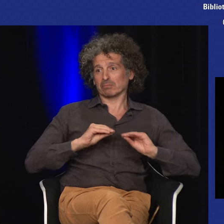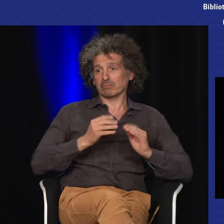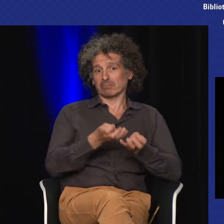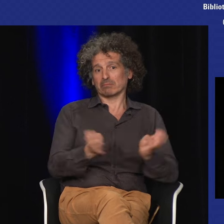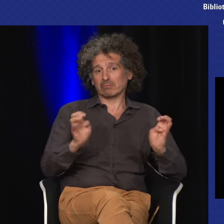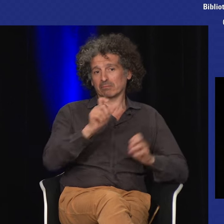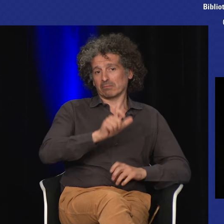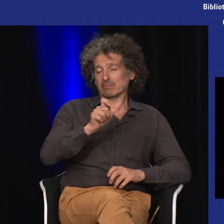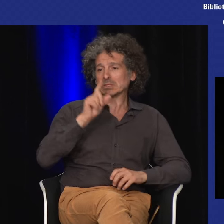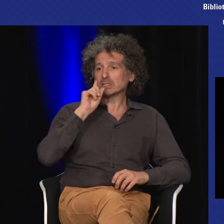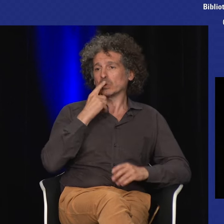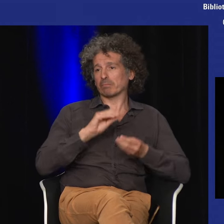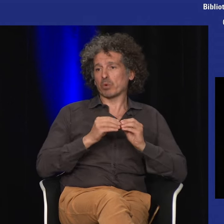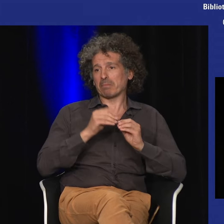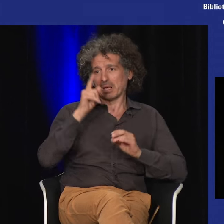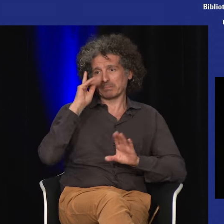moi j'ai